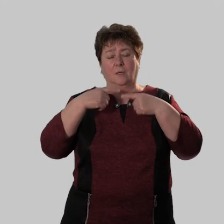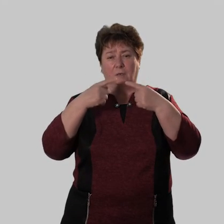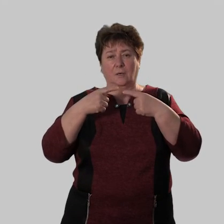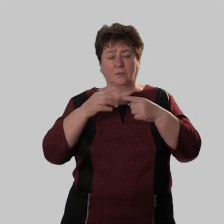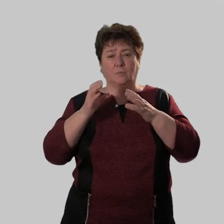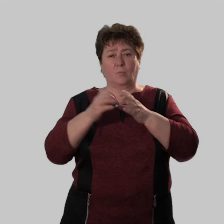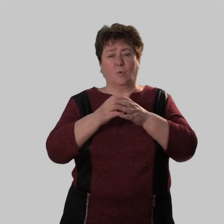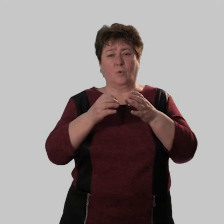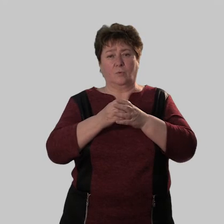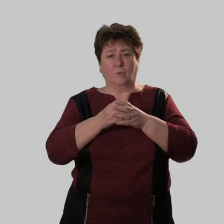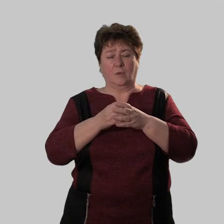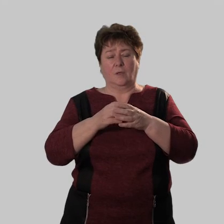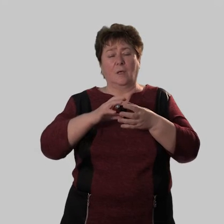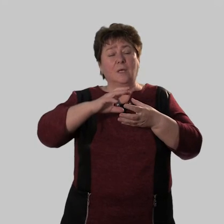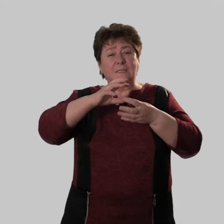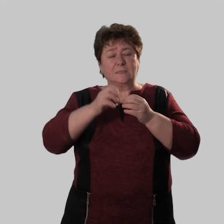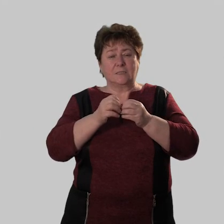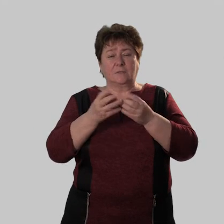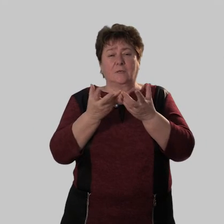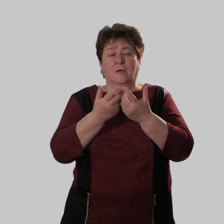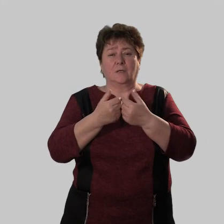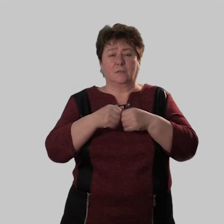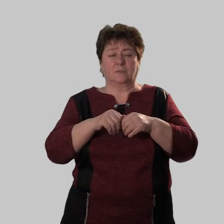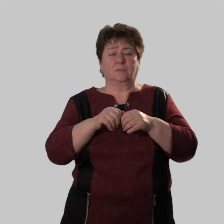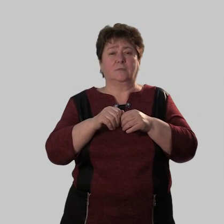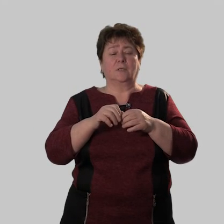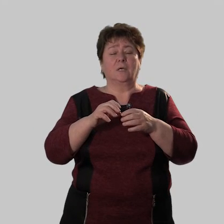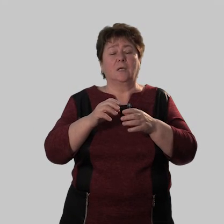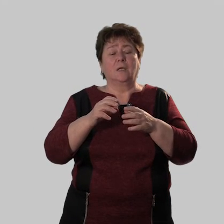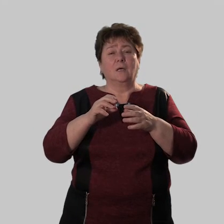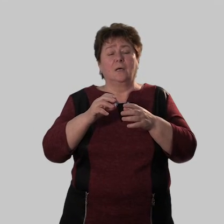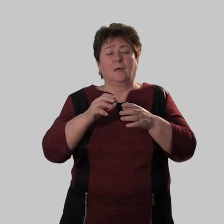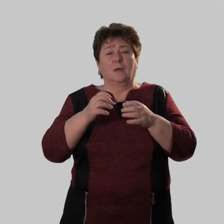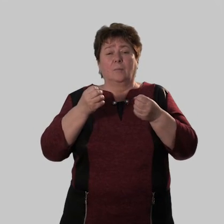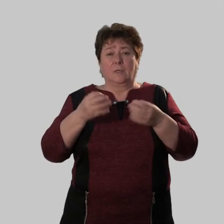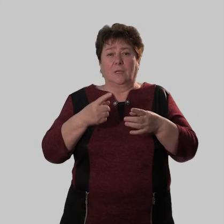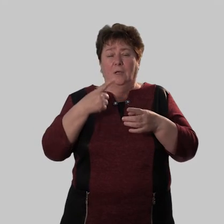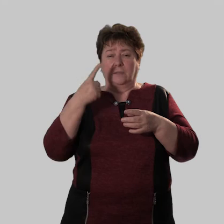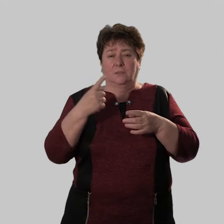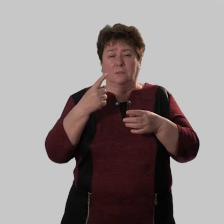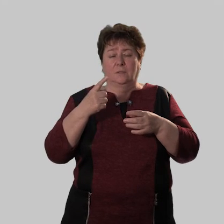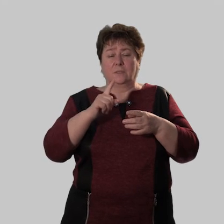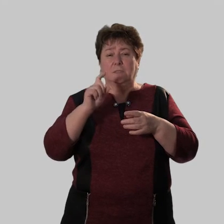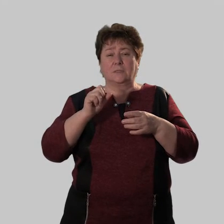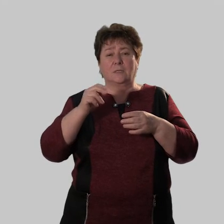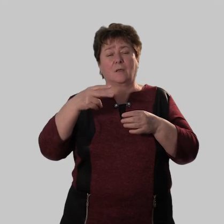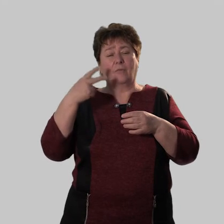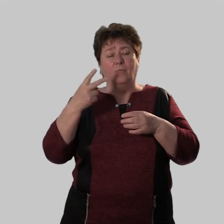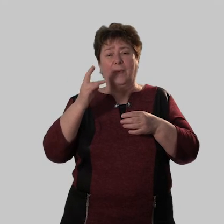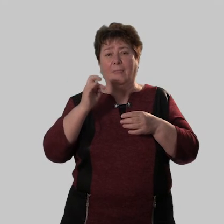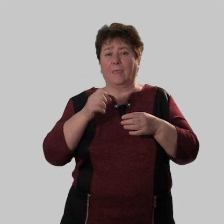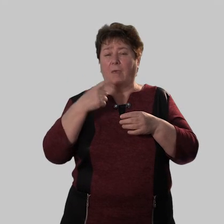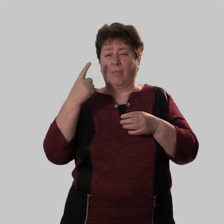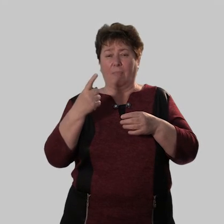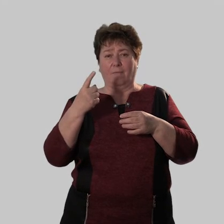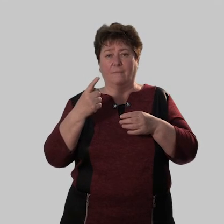по группам целые количественные числительные целые простые 1 за двумя